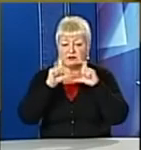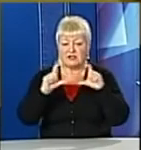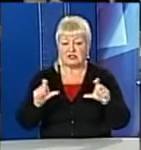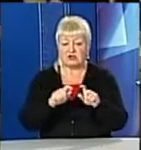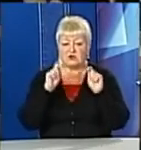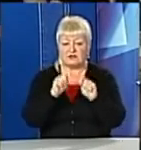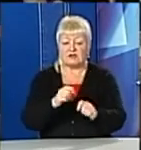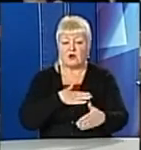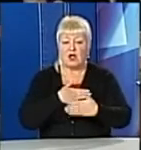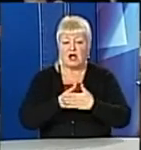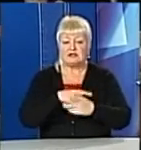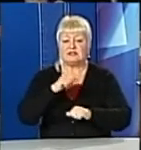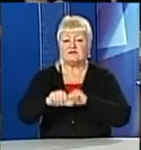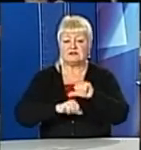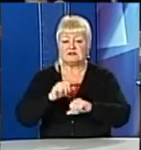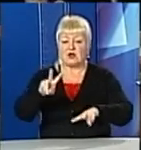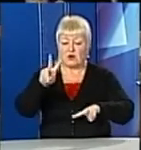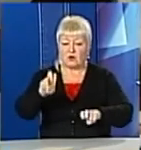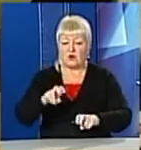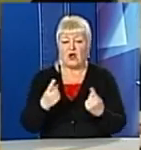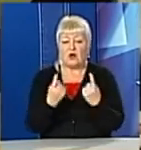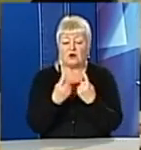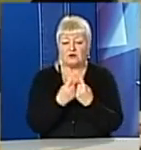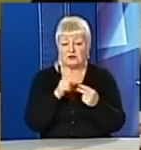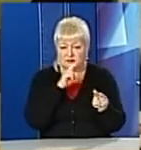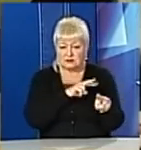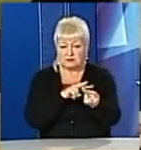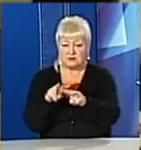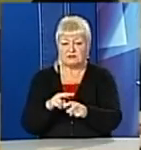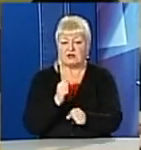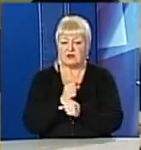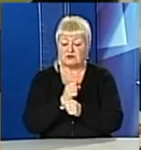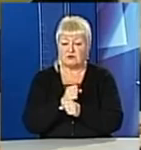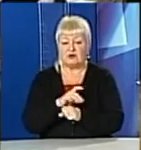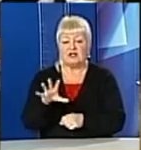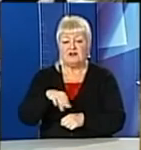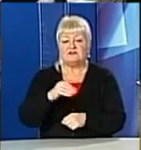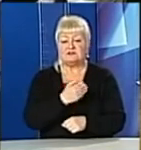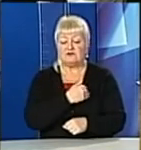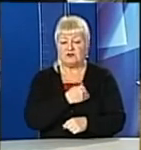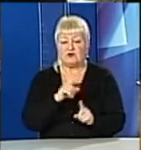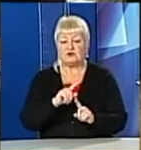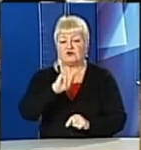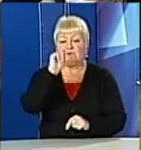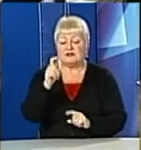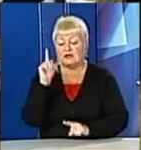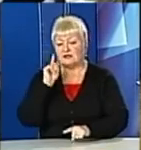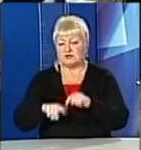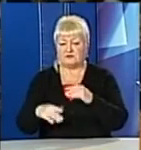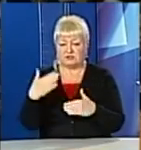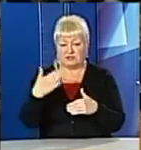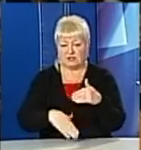«Активіст року». Однокласники захоплено спостерігають за роботою дівчинки, і всі вони дуже хочуть, аби війна якнайшвидше